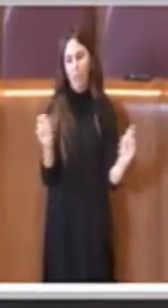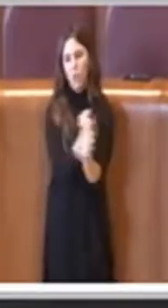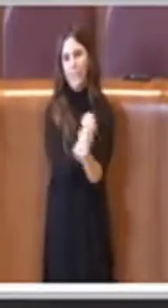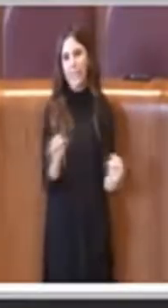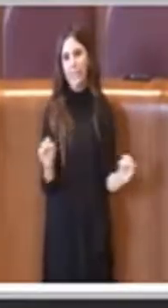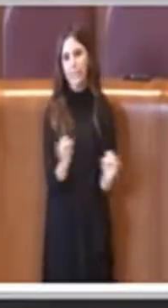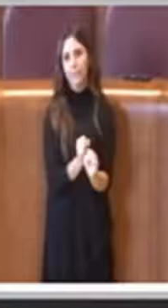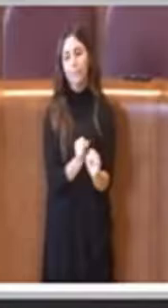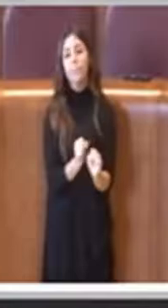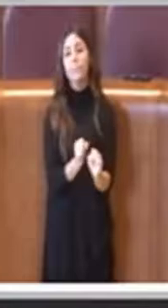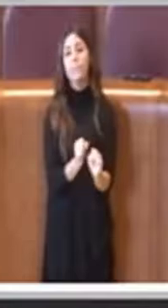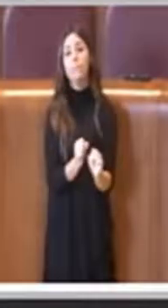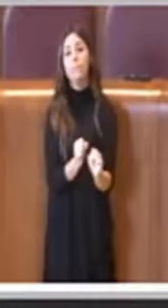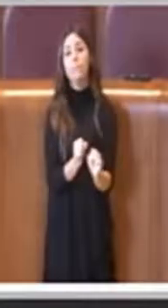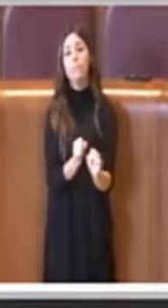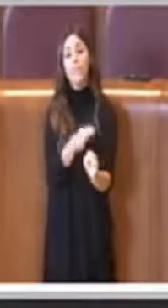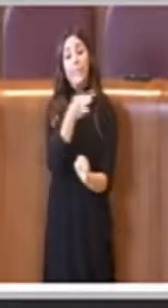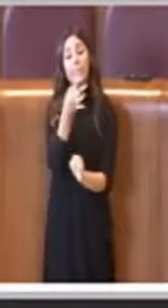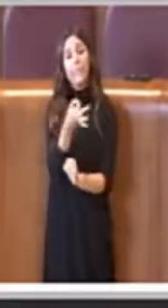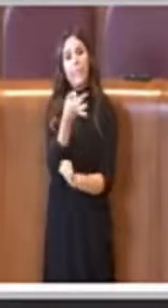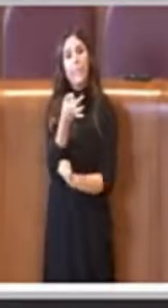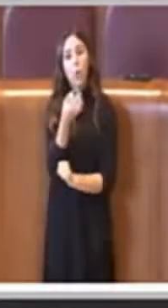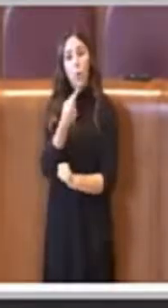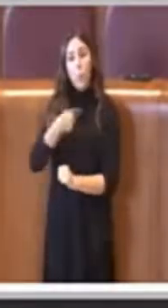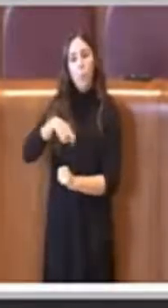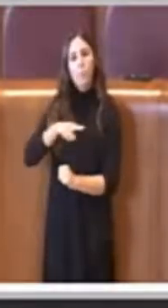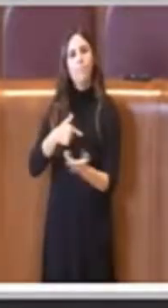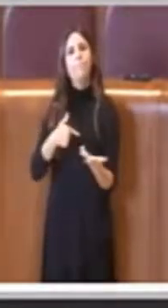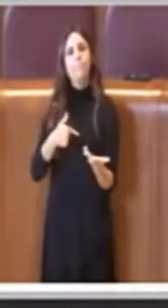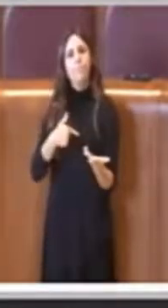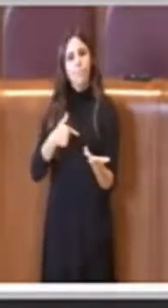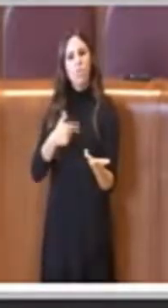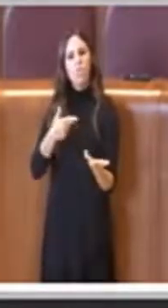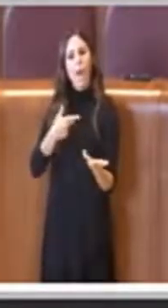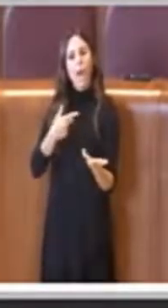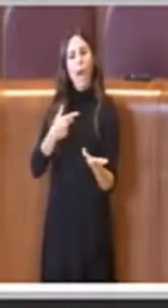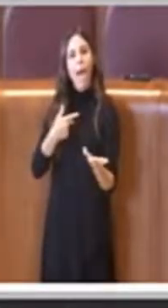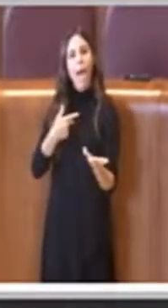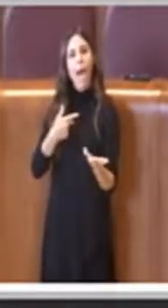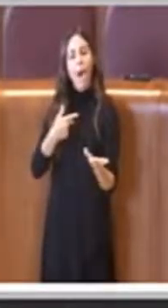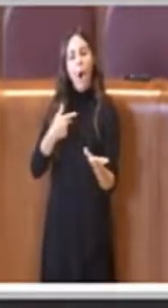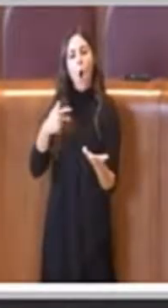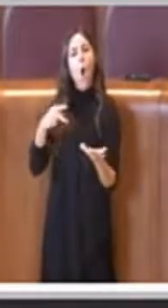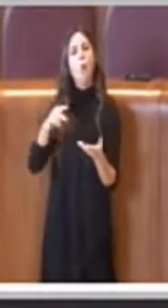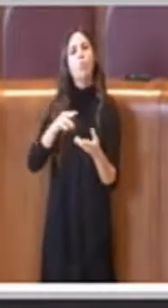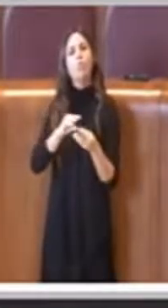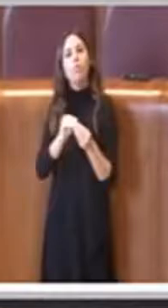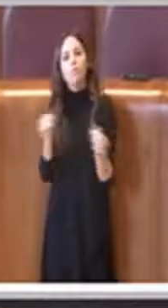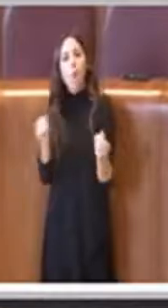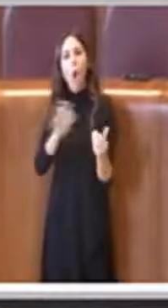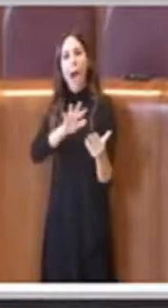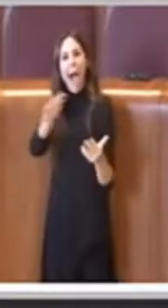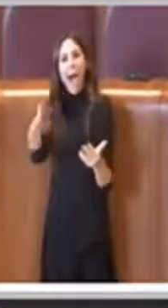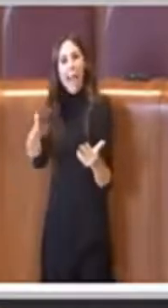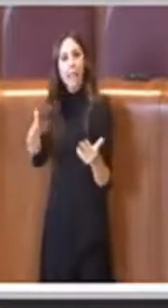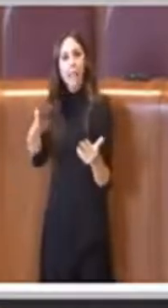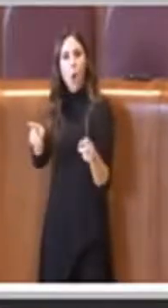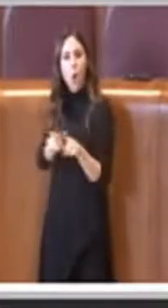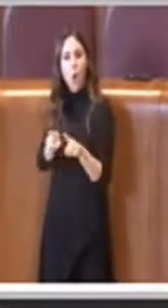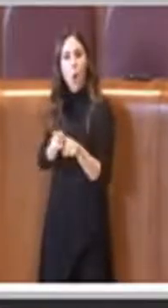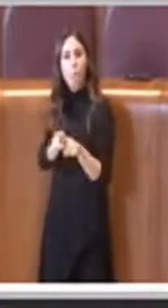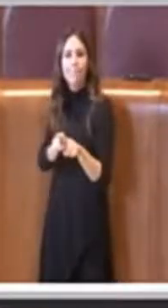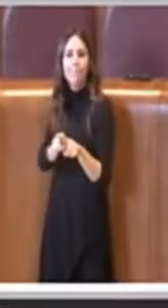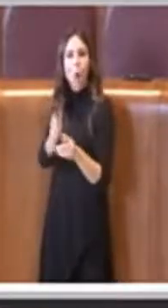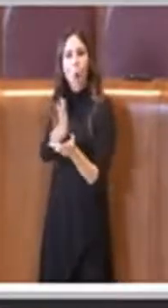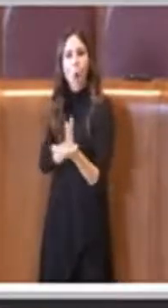abbiamo individuato chiaramente una soluzione alternativa, una soluzione diciamo una via di mezzo possiamo